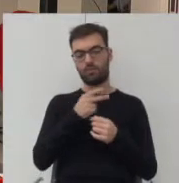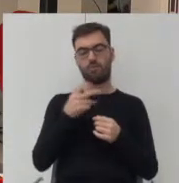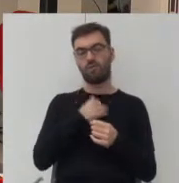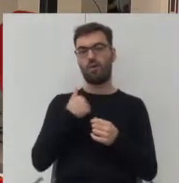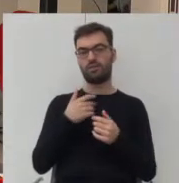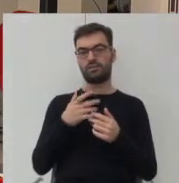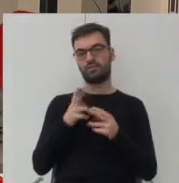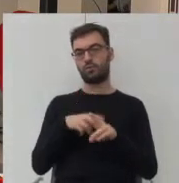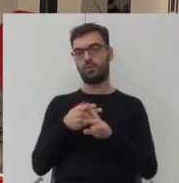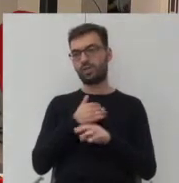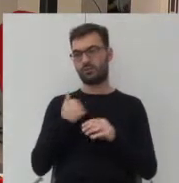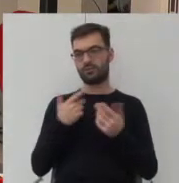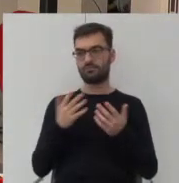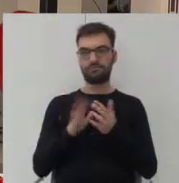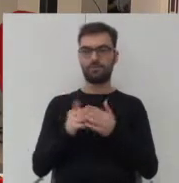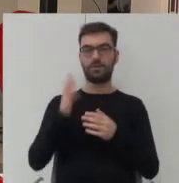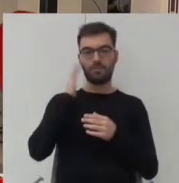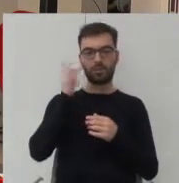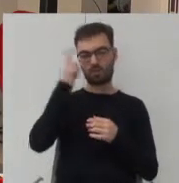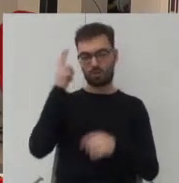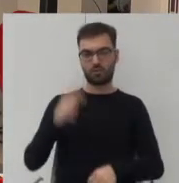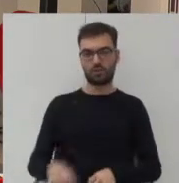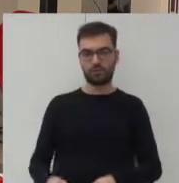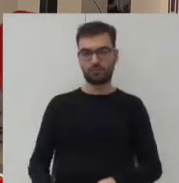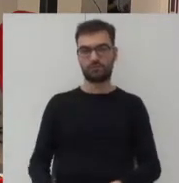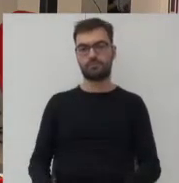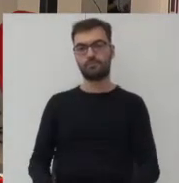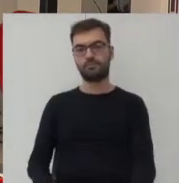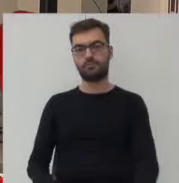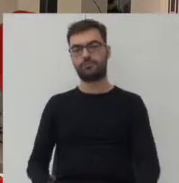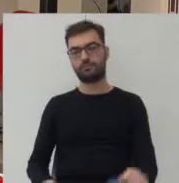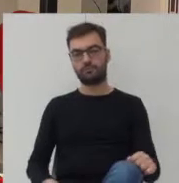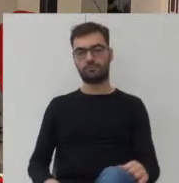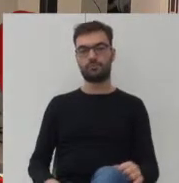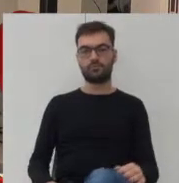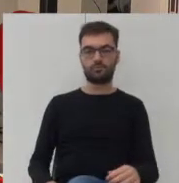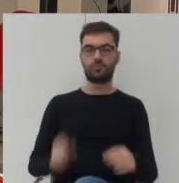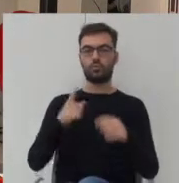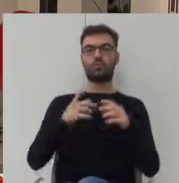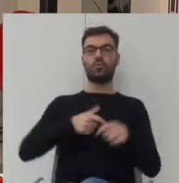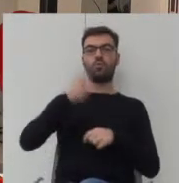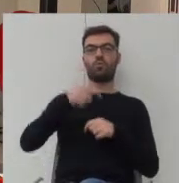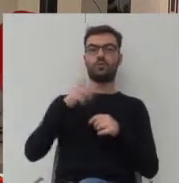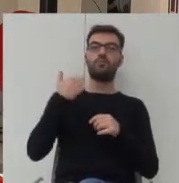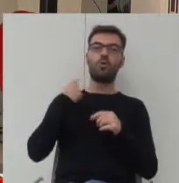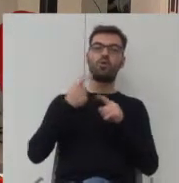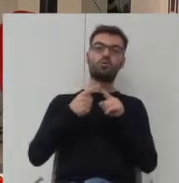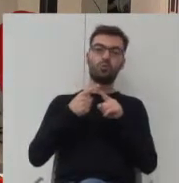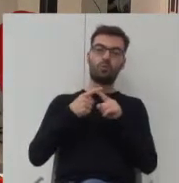normy no to byłyby mieszkania komunalne są budynki gdzie dochodziło do stopniowego